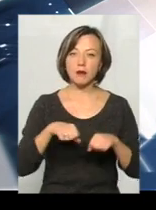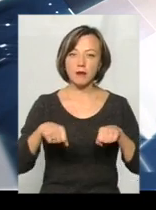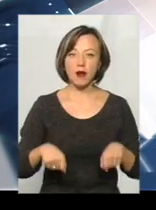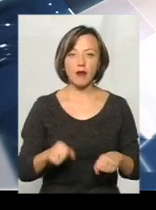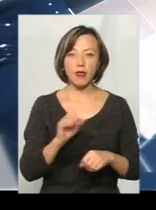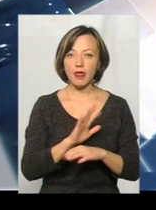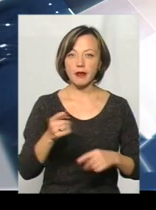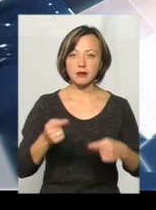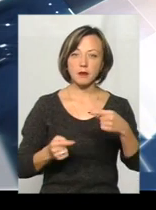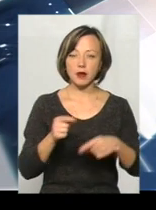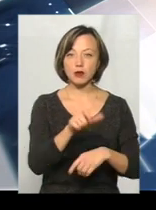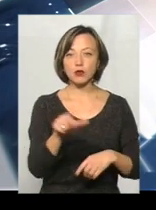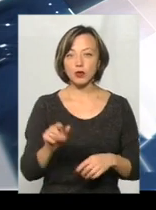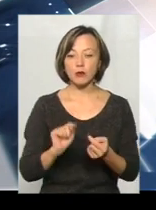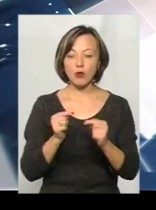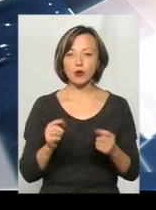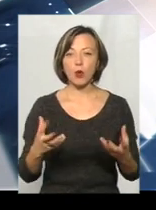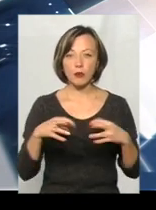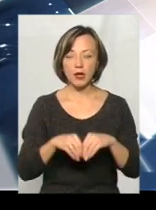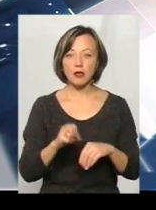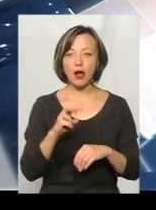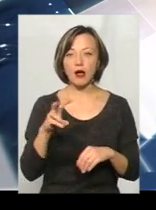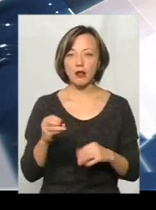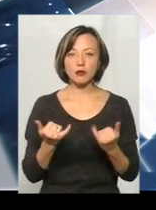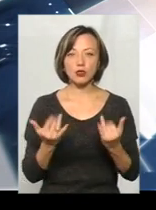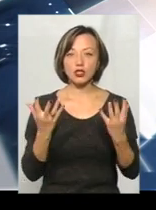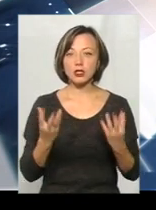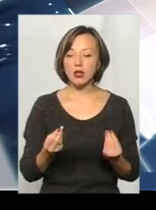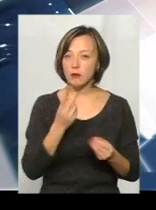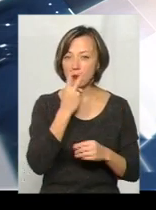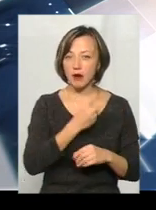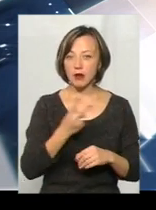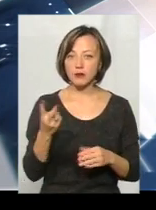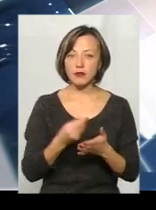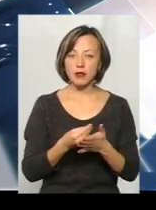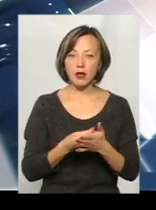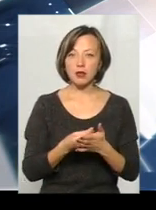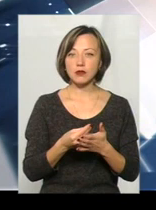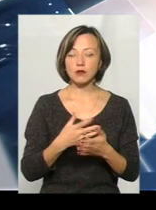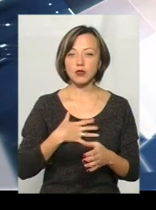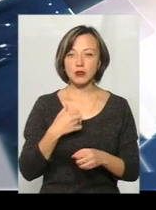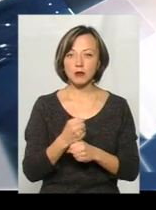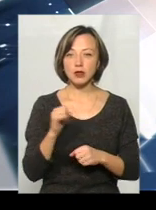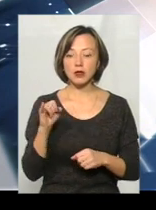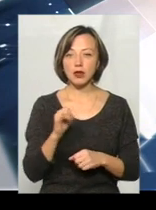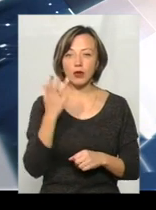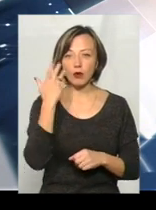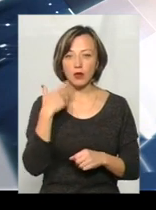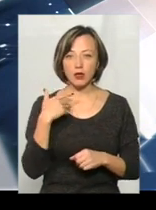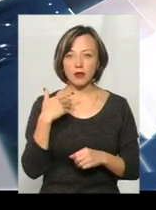заперечувати людям проти об'єднання цього, але на сьогоднішній день ми бачимо і фінансову дисципліну, і коли